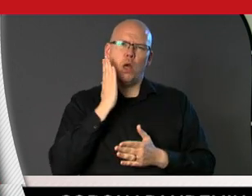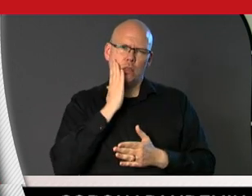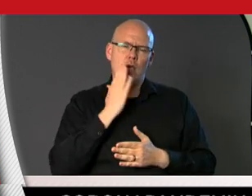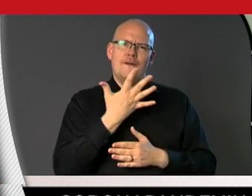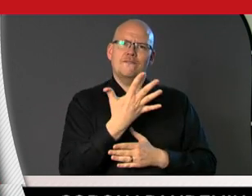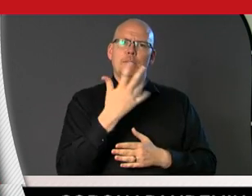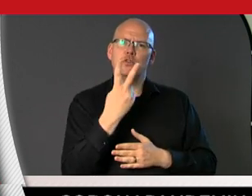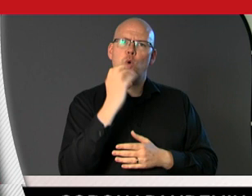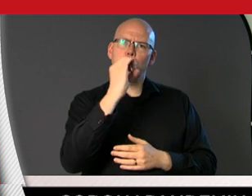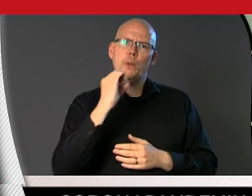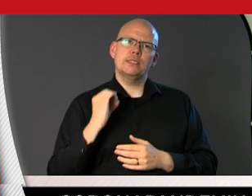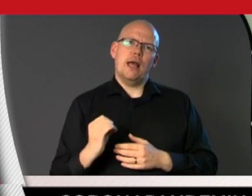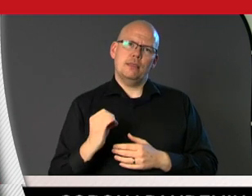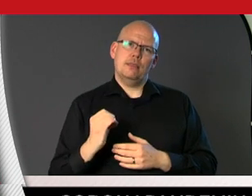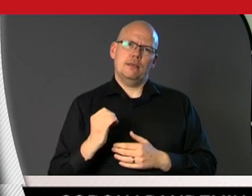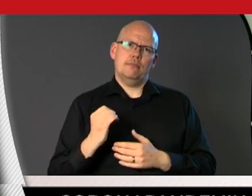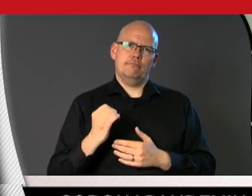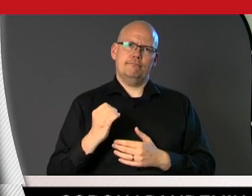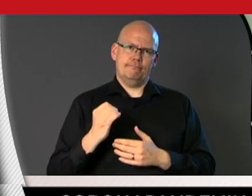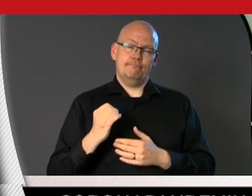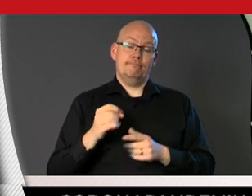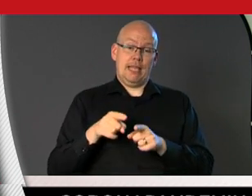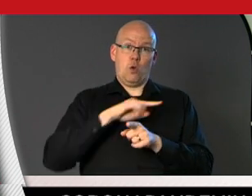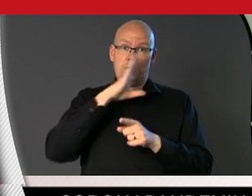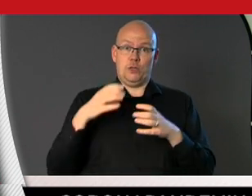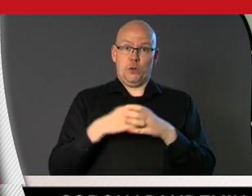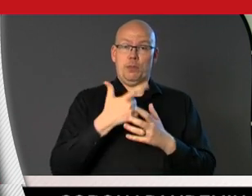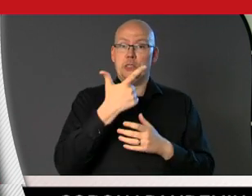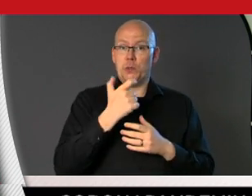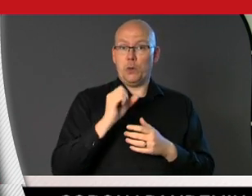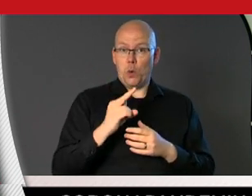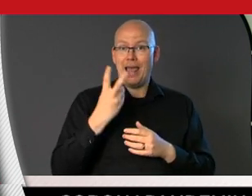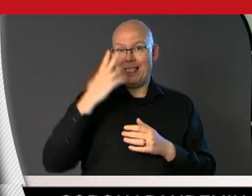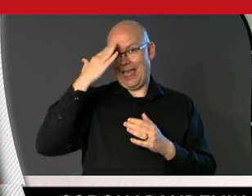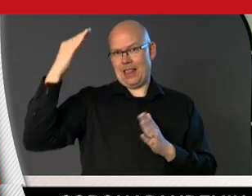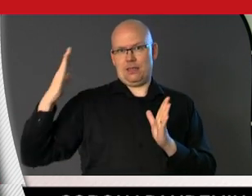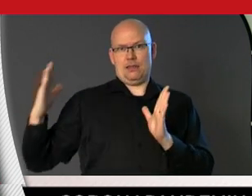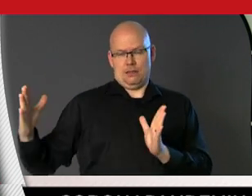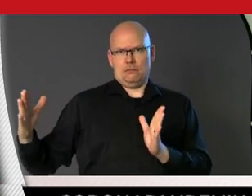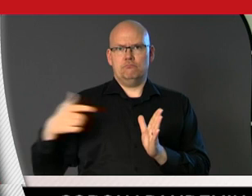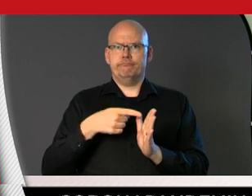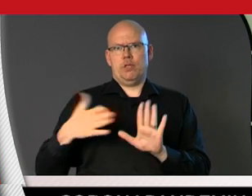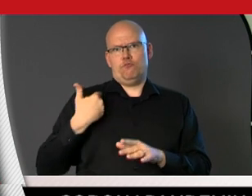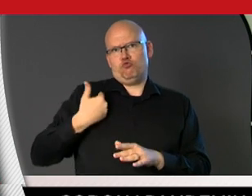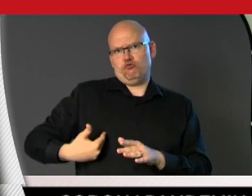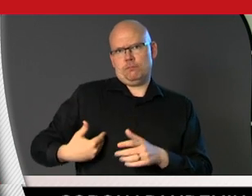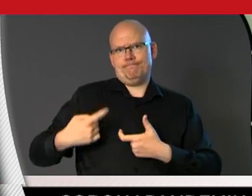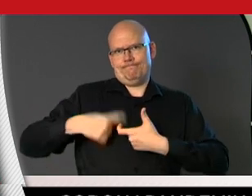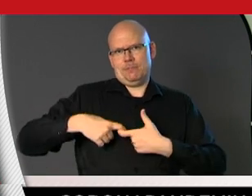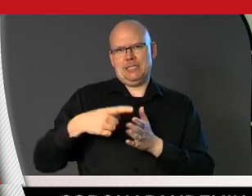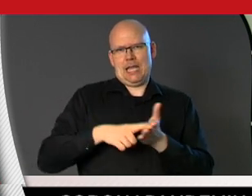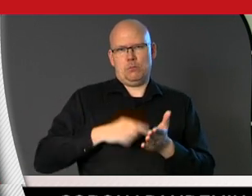52% av dem i åldersgruppen 70 år eller äldre som de har avlidit och där man har angivit att